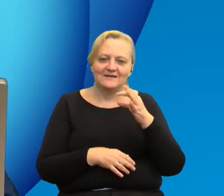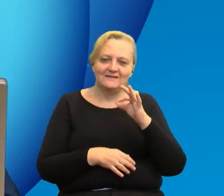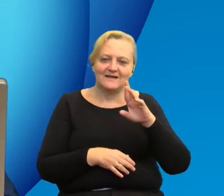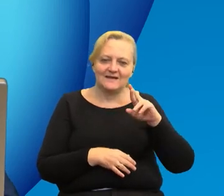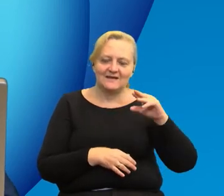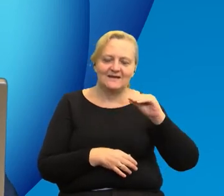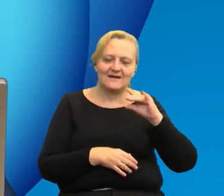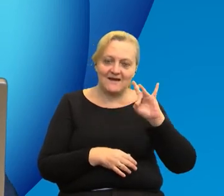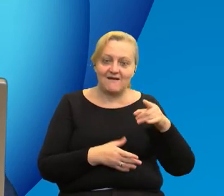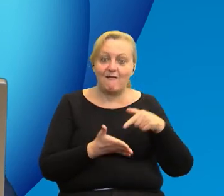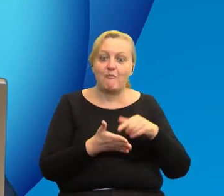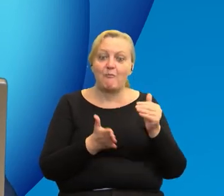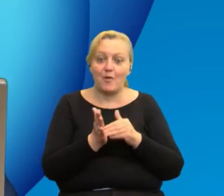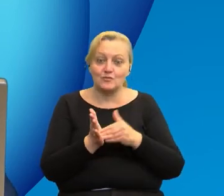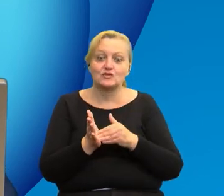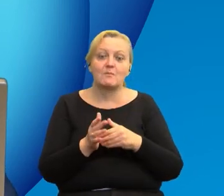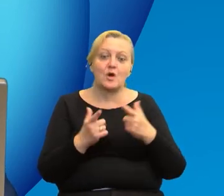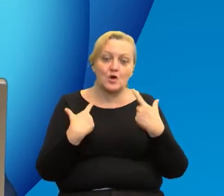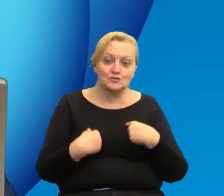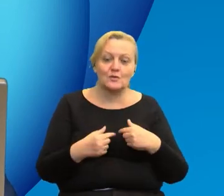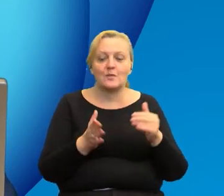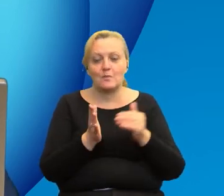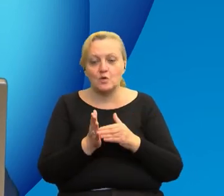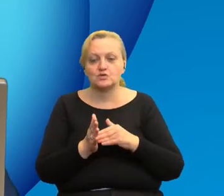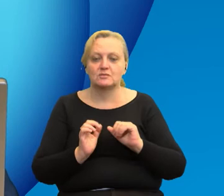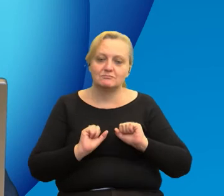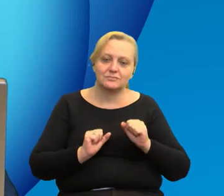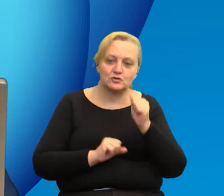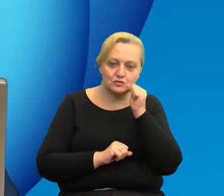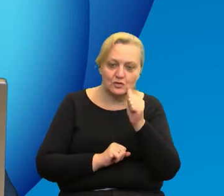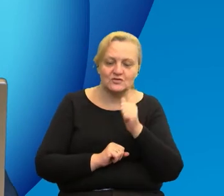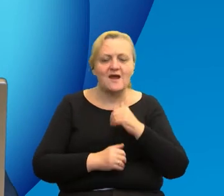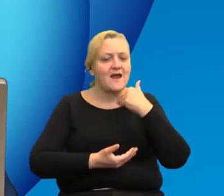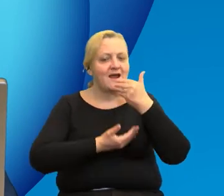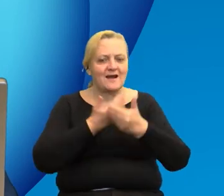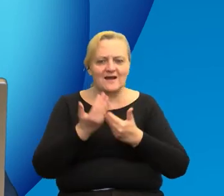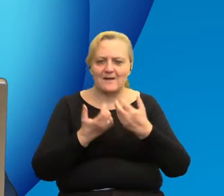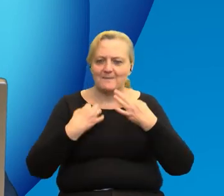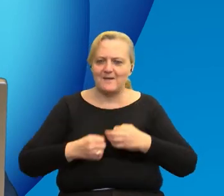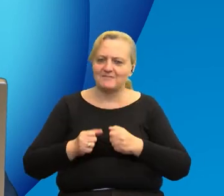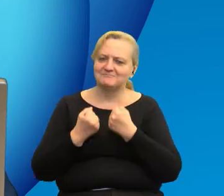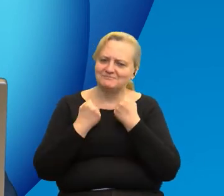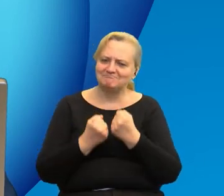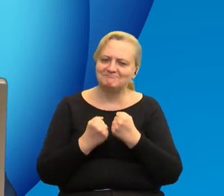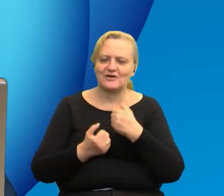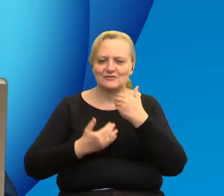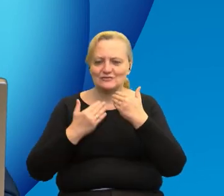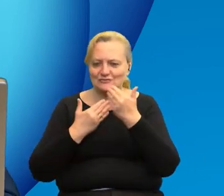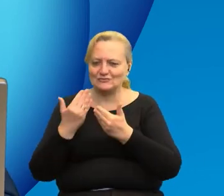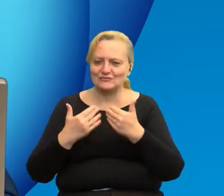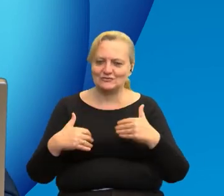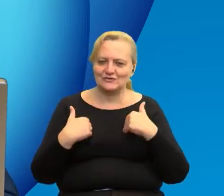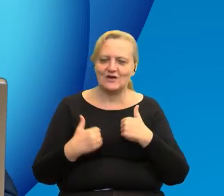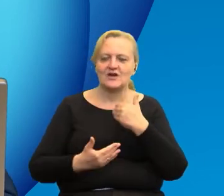potrzeby oczywiste, potrzeby związane z funkcjonowaniem codziennym. Gratulujemy Państwu wytrwałości. Pani Anno życzymy zdrowia.